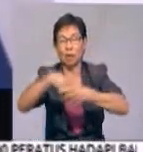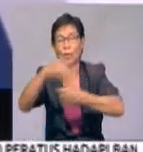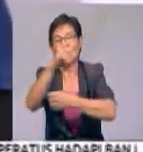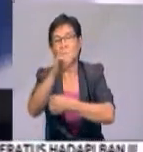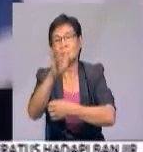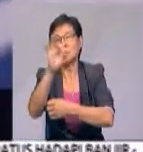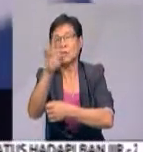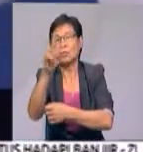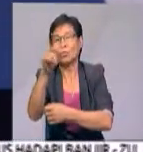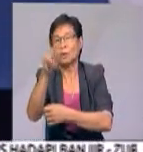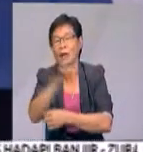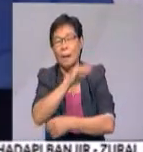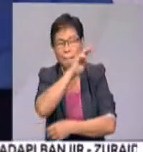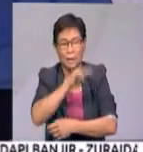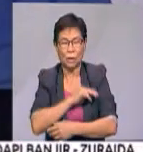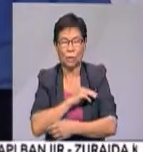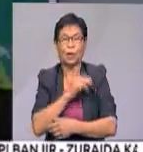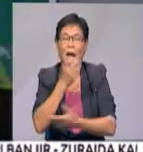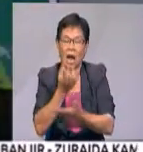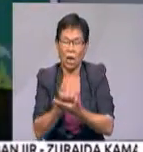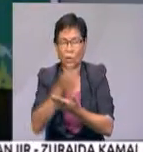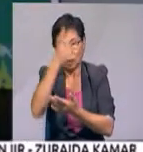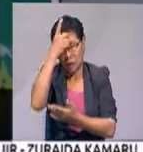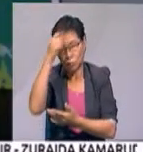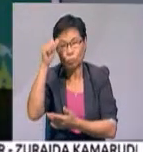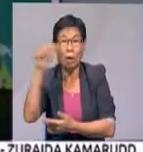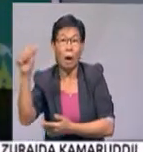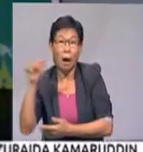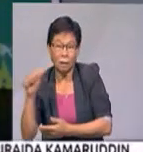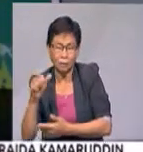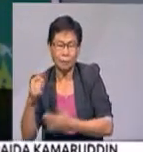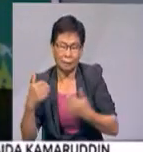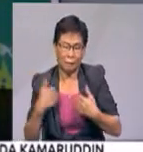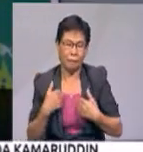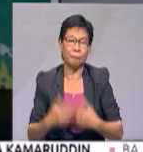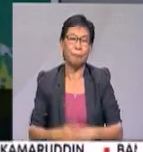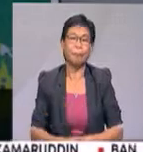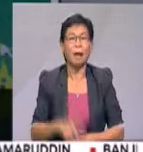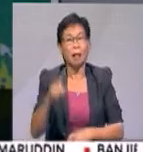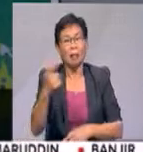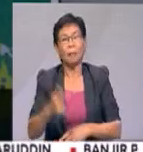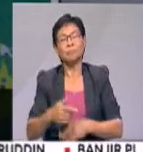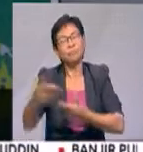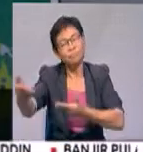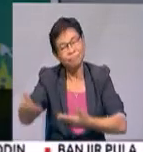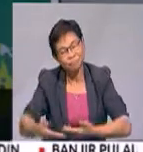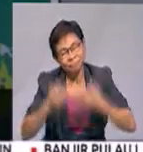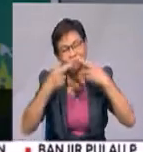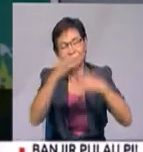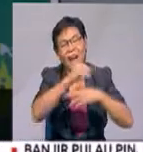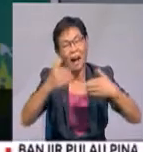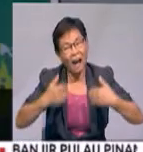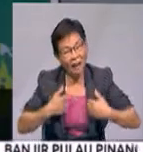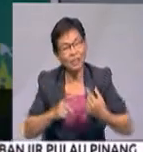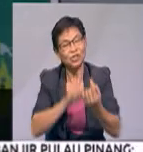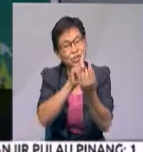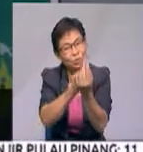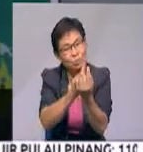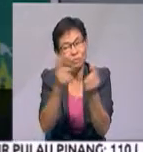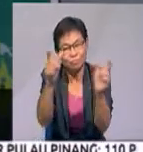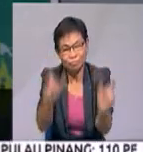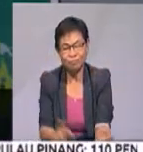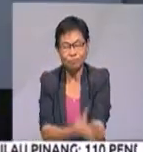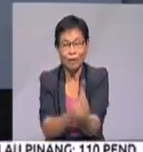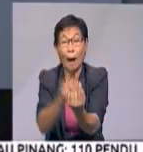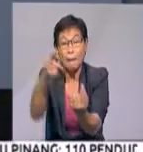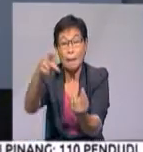Saifudia Abdullah dan Menteri Hal Ehwal Ekonomi Dato' Sri Muhammad Azmin Ali. Selain diberi sambutan rasmi dan mengadakan pertemuan dua hala, Perdana